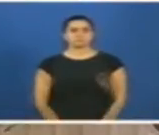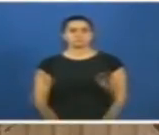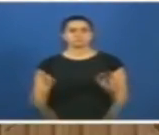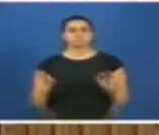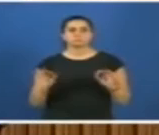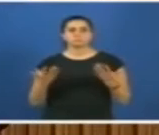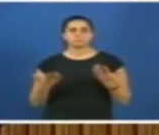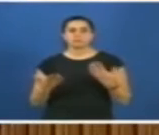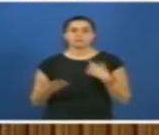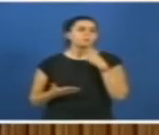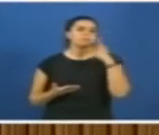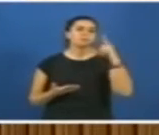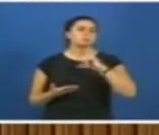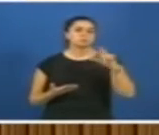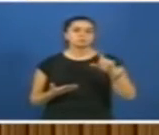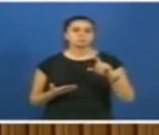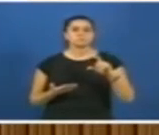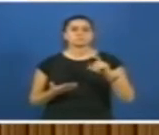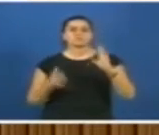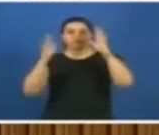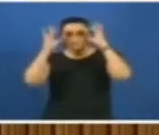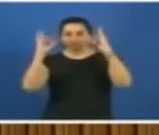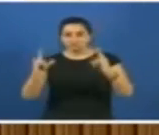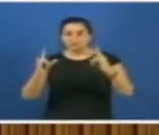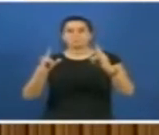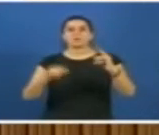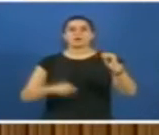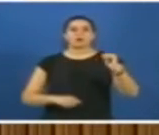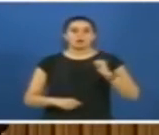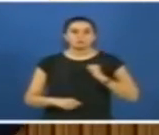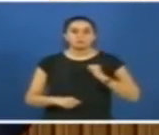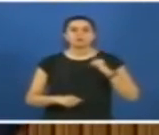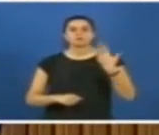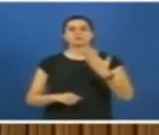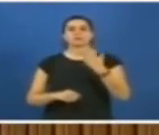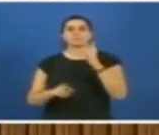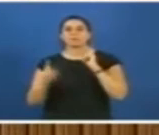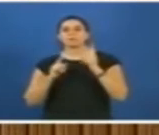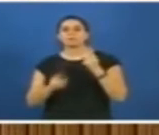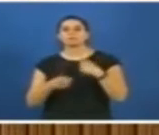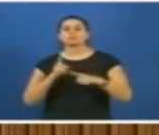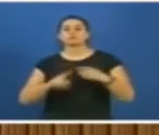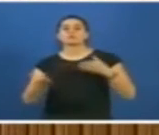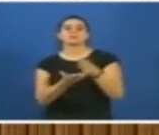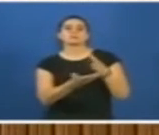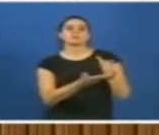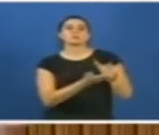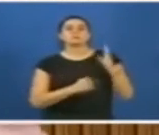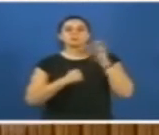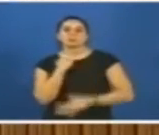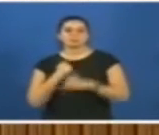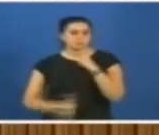Ne söyledik? Camiye, kışlaya, adliyeye siyaseti sokmayın. Doğru mu?